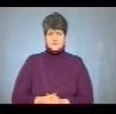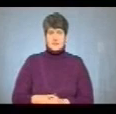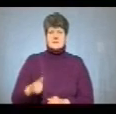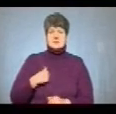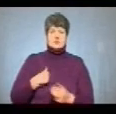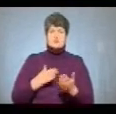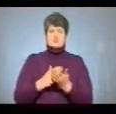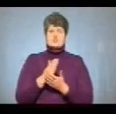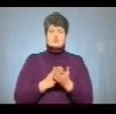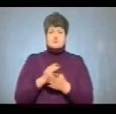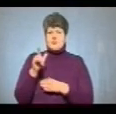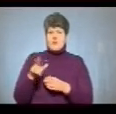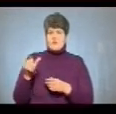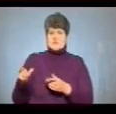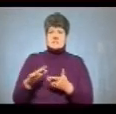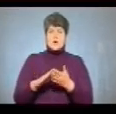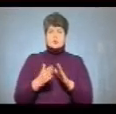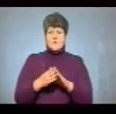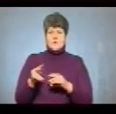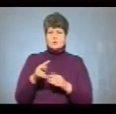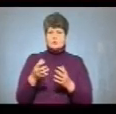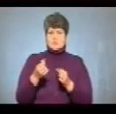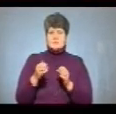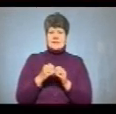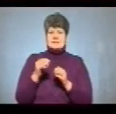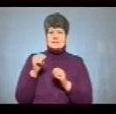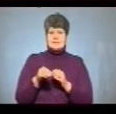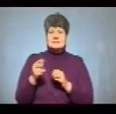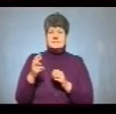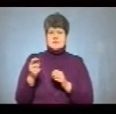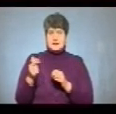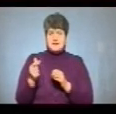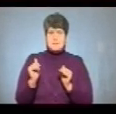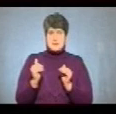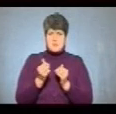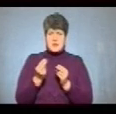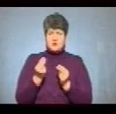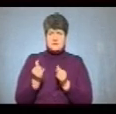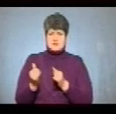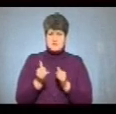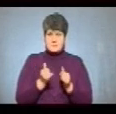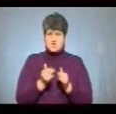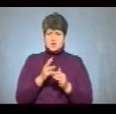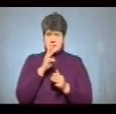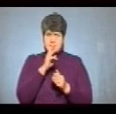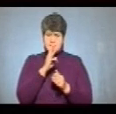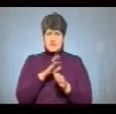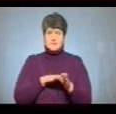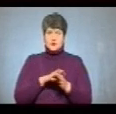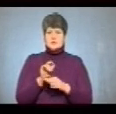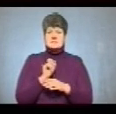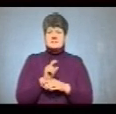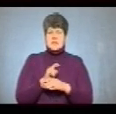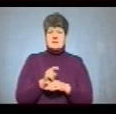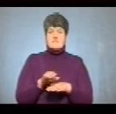Військовослужбовці за контрактом у лютому отримують 10 тисяч 200 гривень, а мінімальне грошове забезпечення військових, які виконують завдання